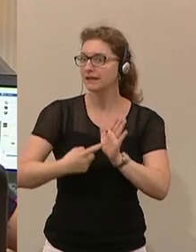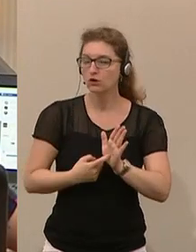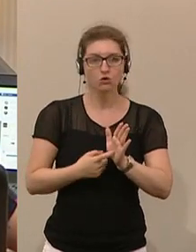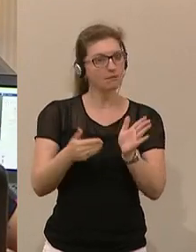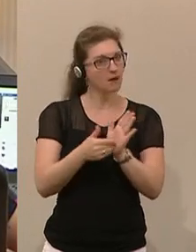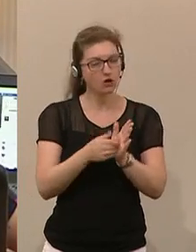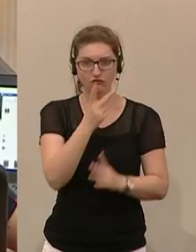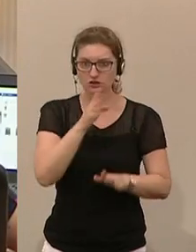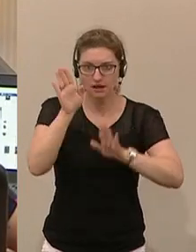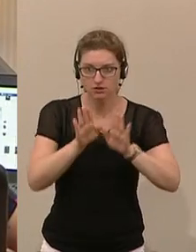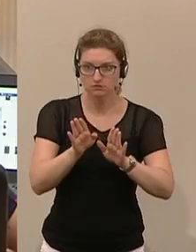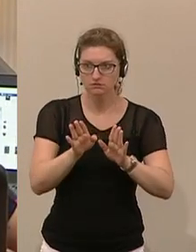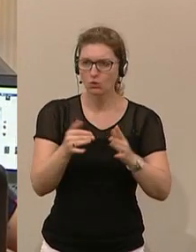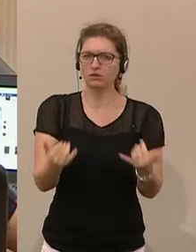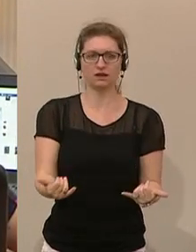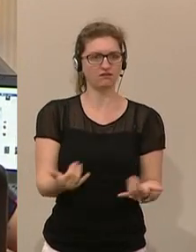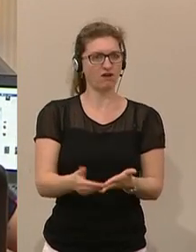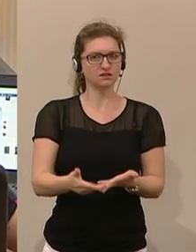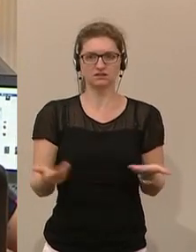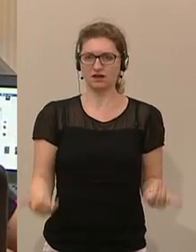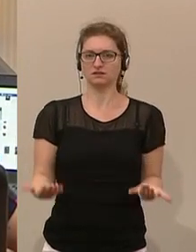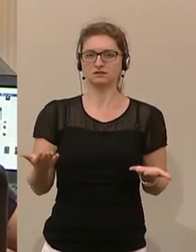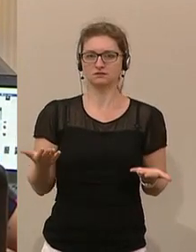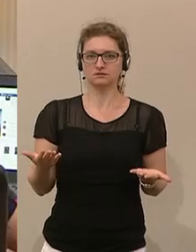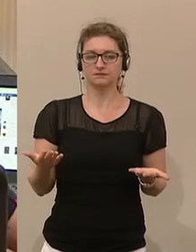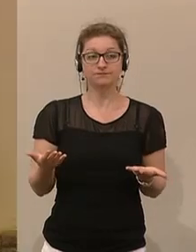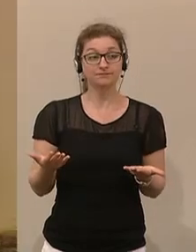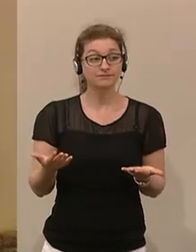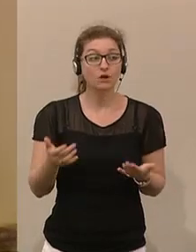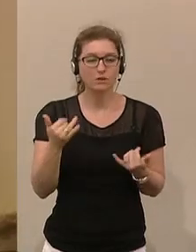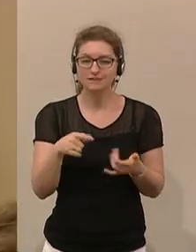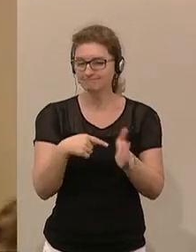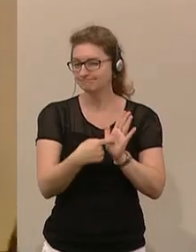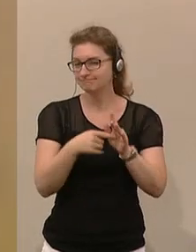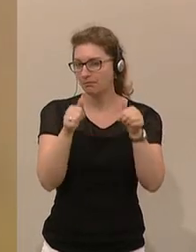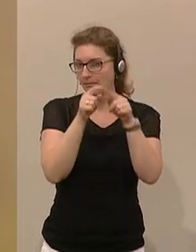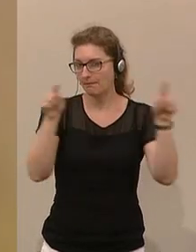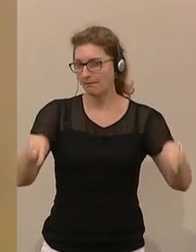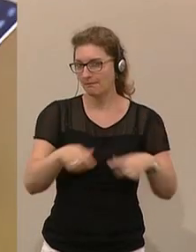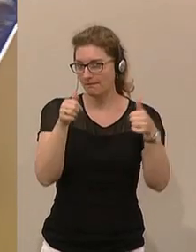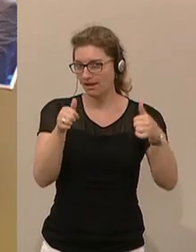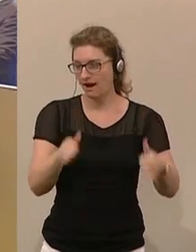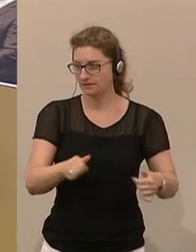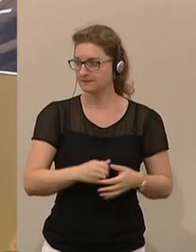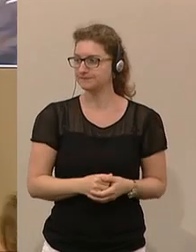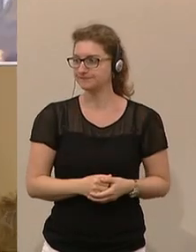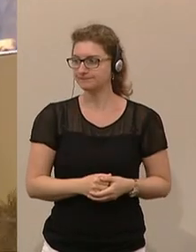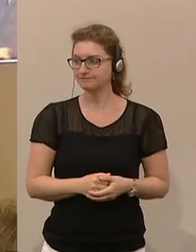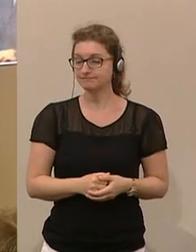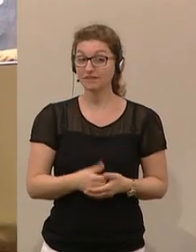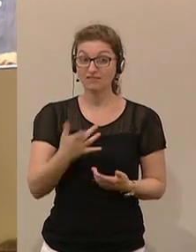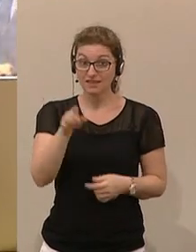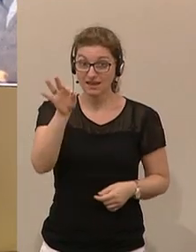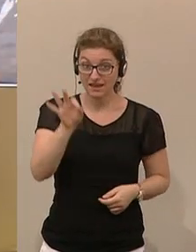ist jetzt? Was ist jetzt? So, und jetzt kommen wir zum Plakat. Wenn die FPÖ